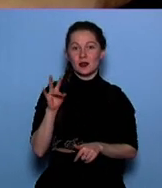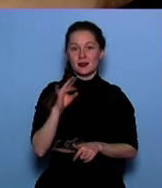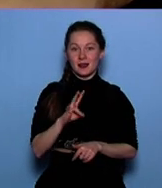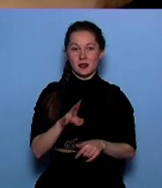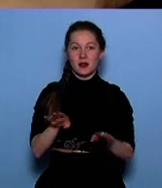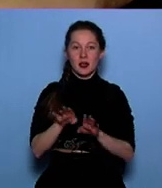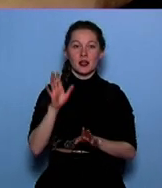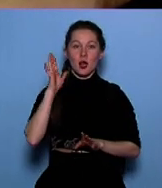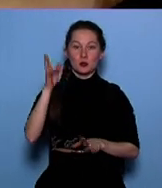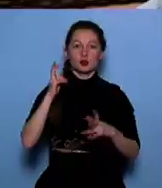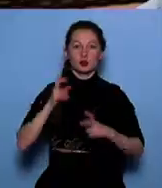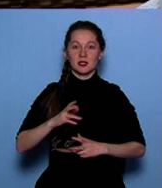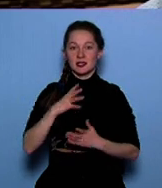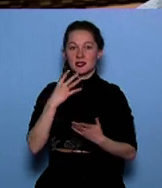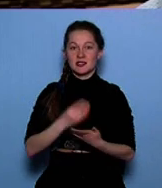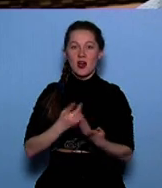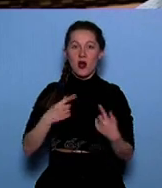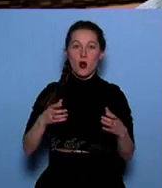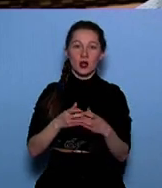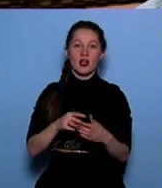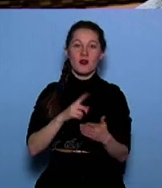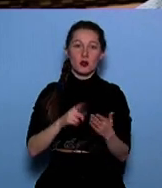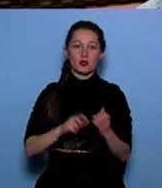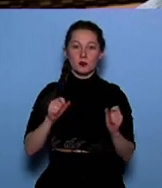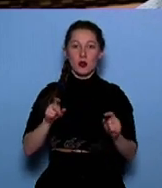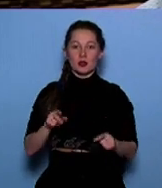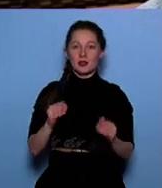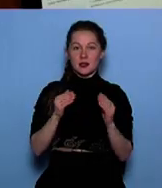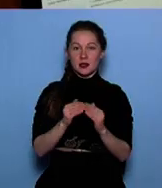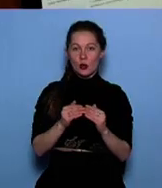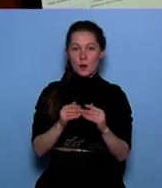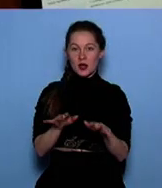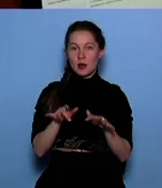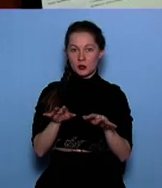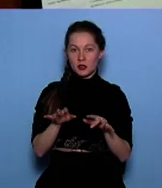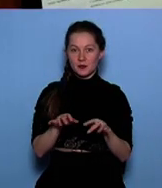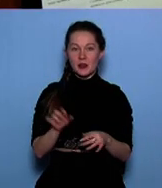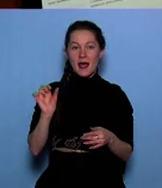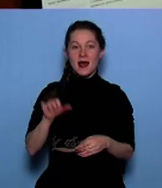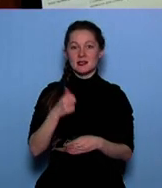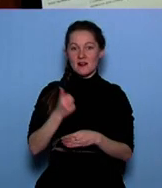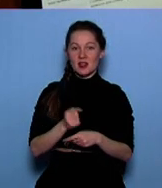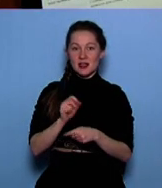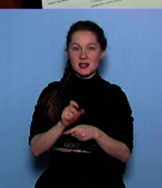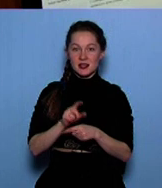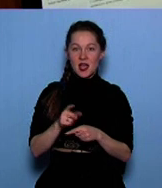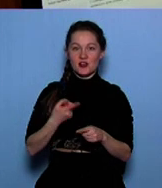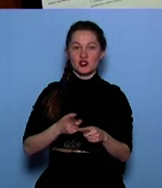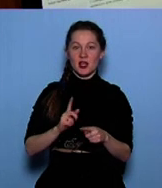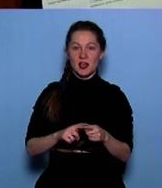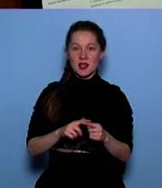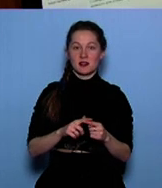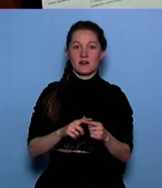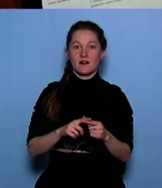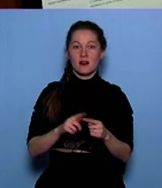будущие студенты все свои орг-вопросы решат, сидя дома перед компьютером. Основная задача этого суперсервиса – это